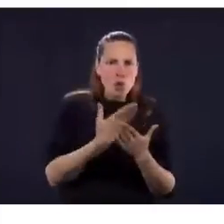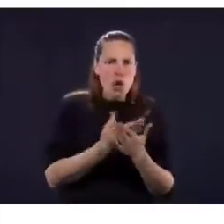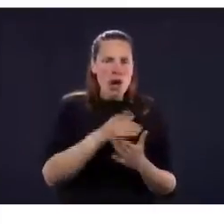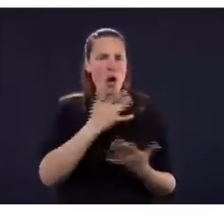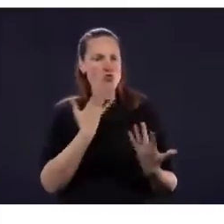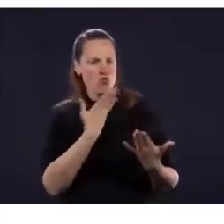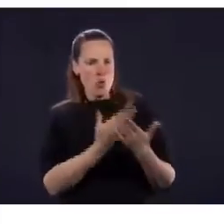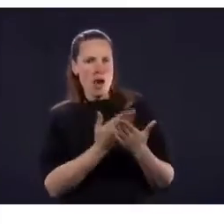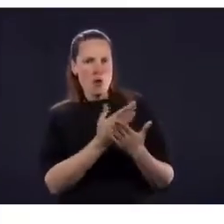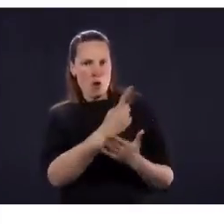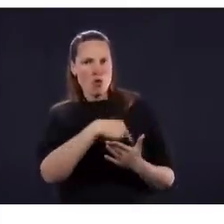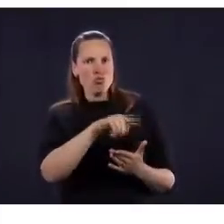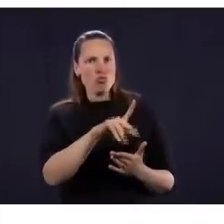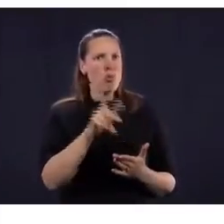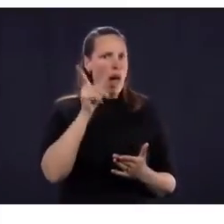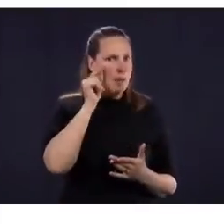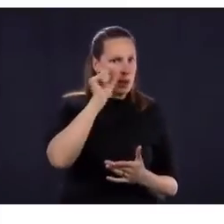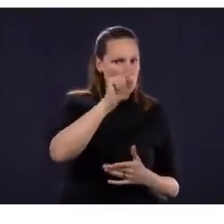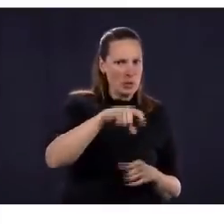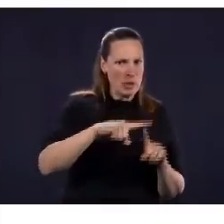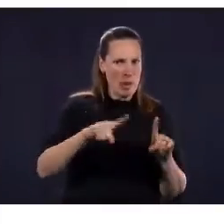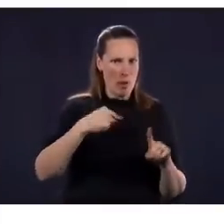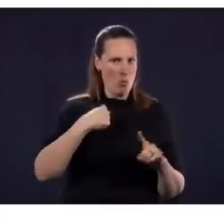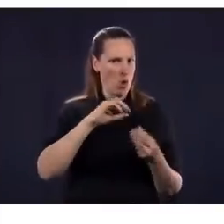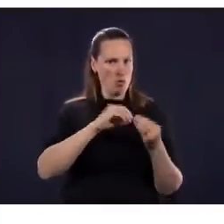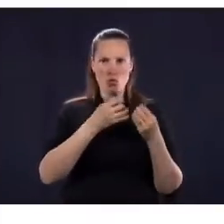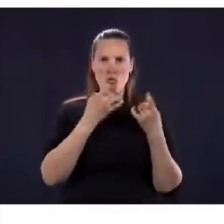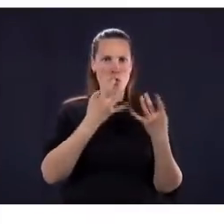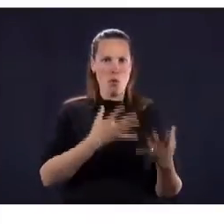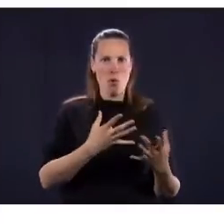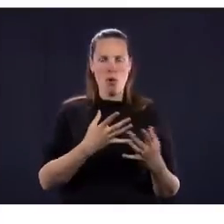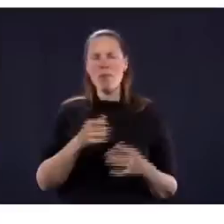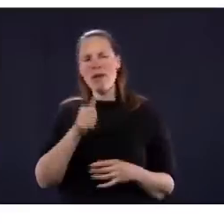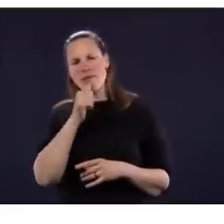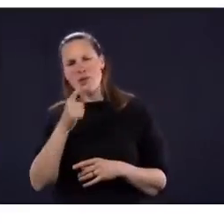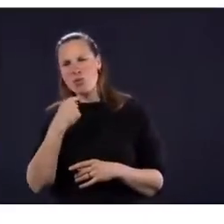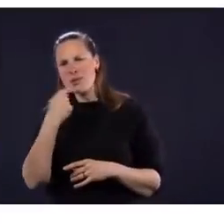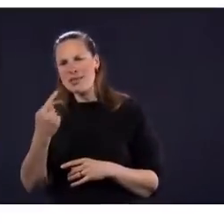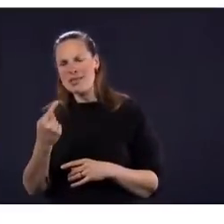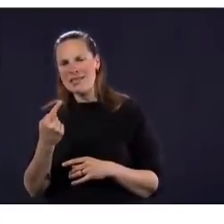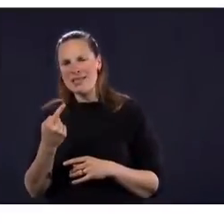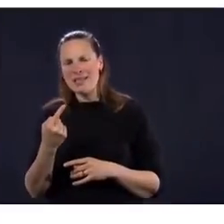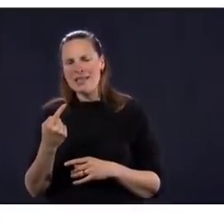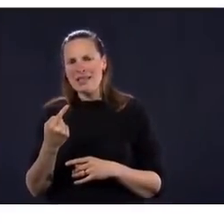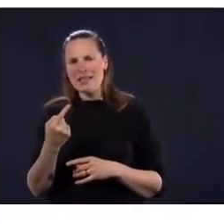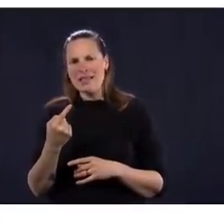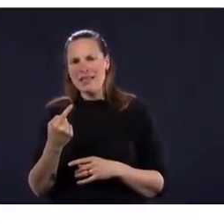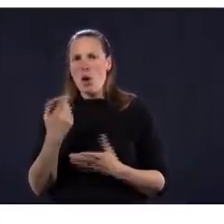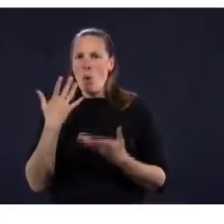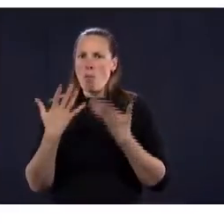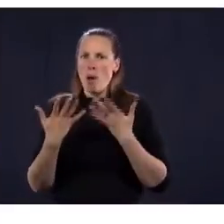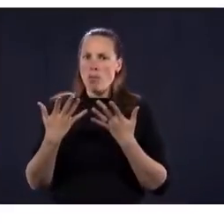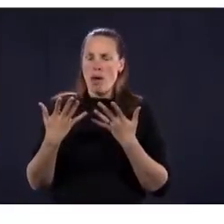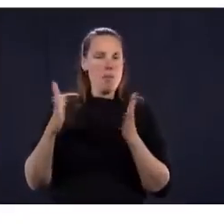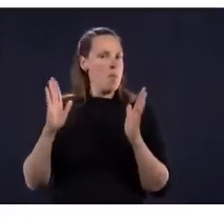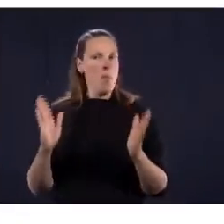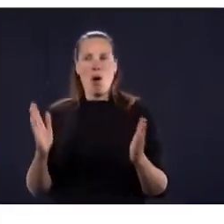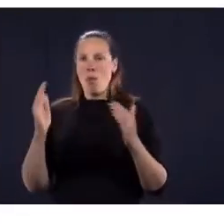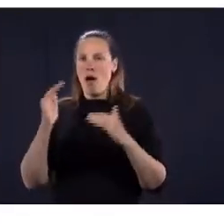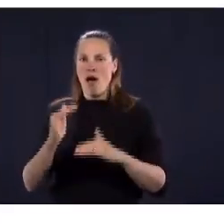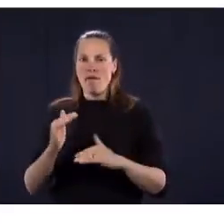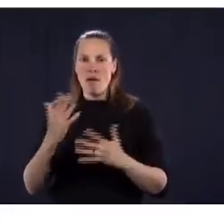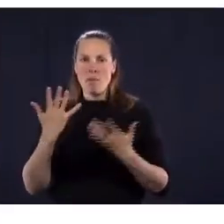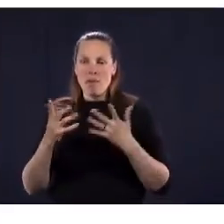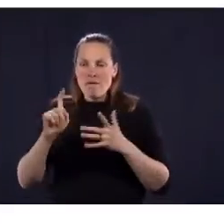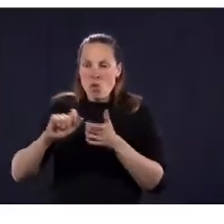pas qu'il y ait en moyenne plus de 15 enfants dans une classe. Ça dépend de la grandeur de la classe. Parfois, c'est des plus petites classes, donc c'est même moins de